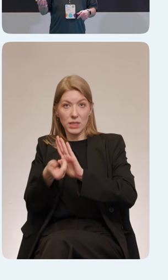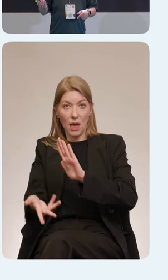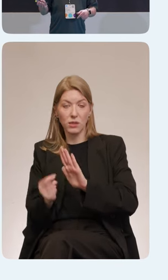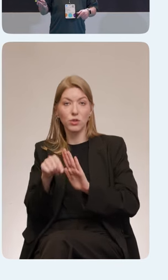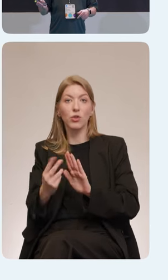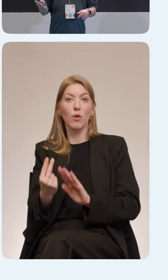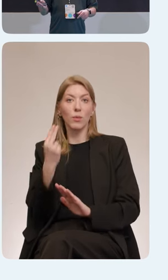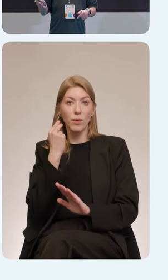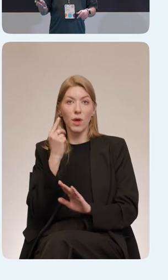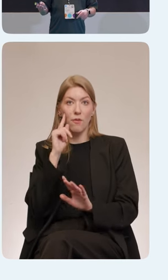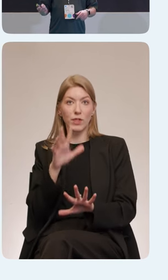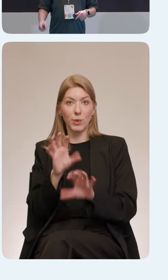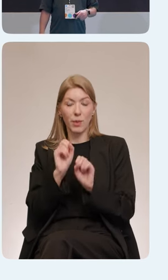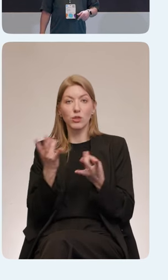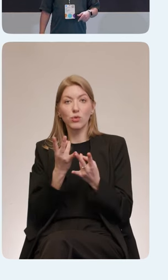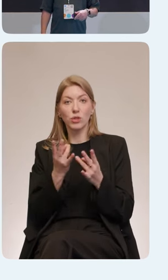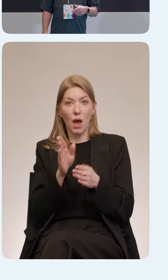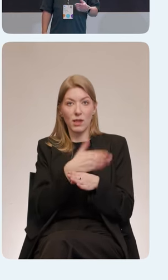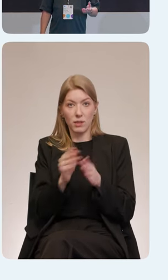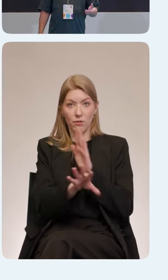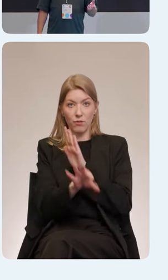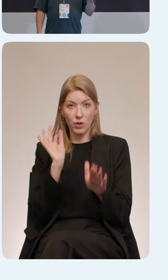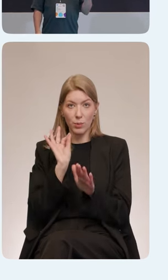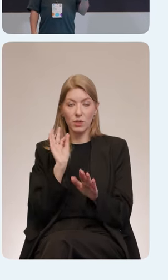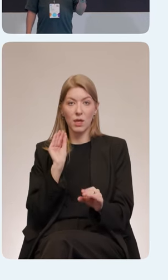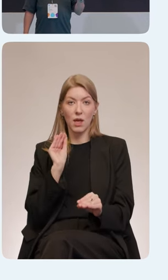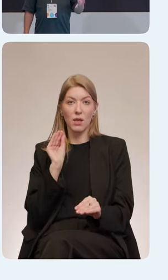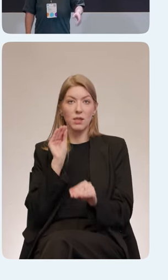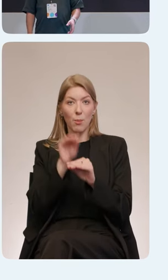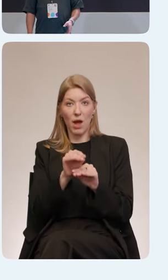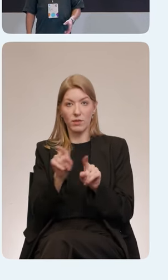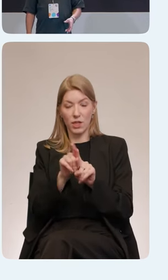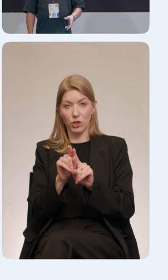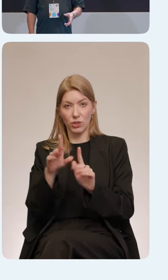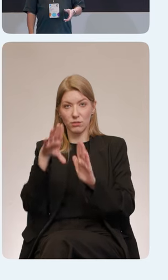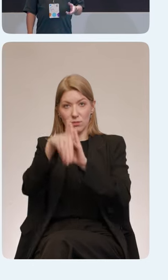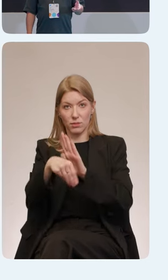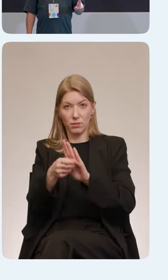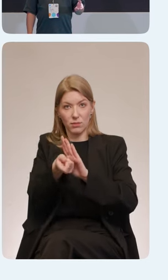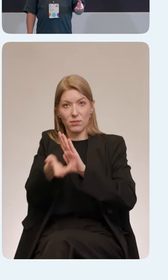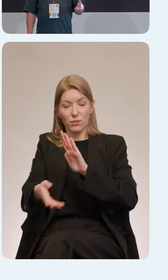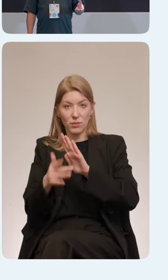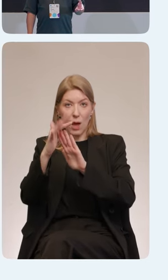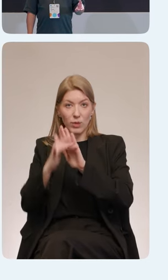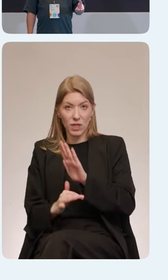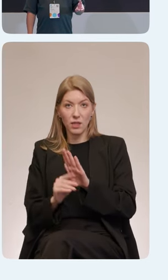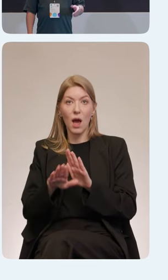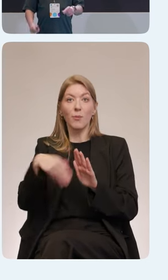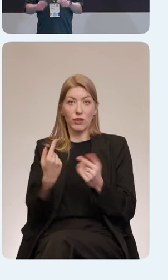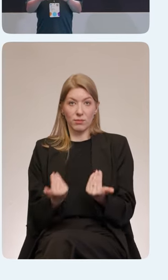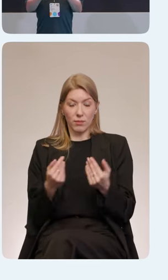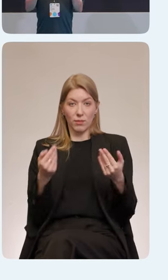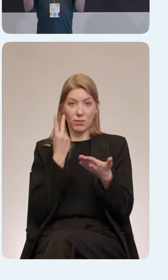а можно семантически выбрать, вот, добавить какой-то description, и потом, как раз, как я показывал уже экран,